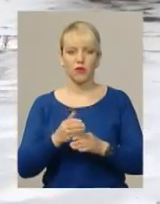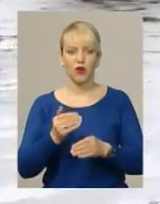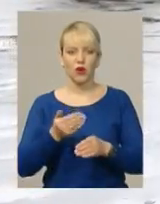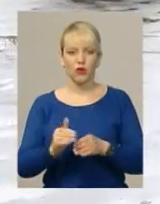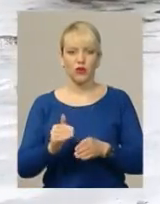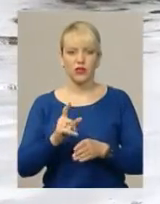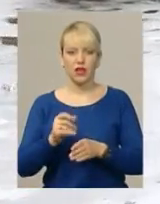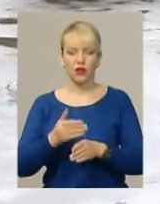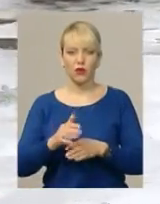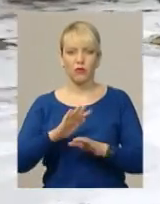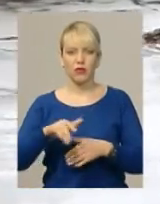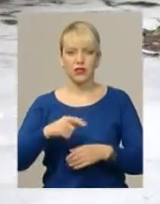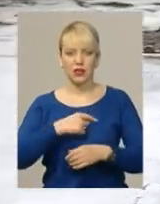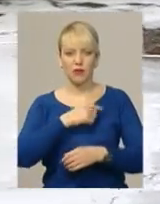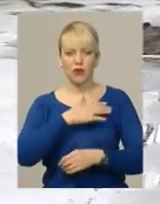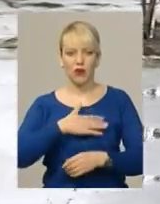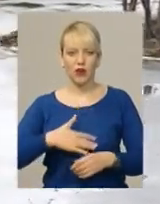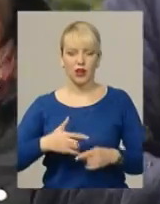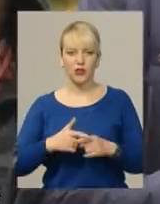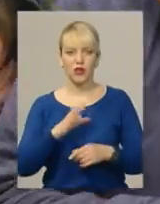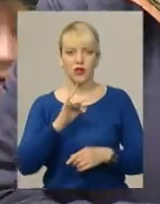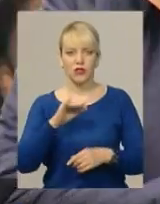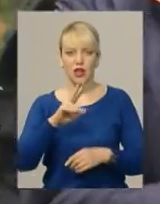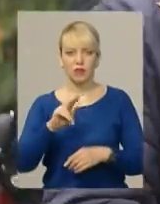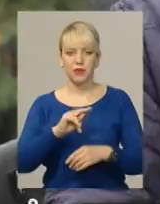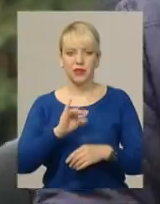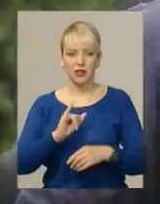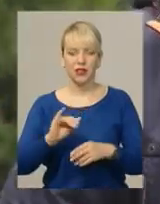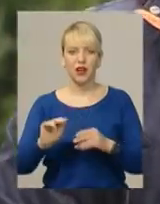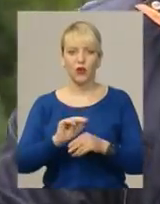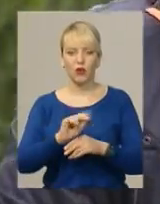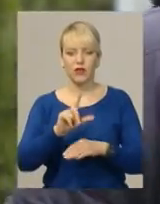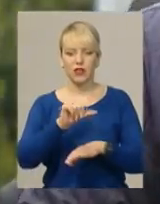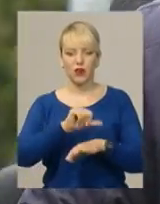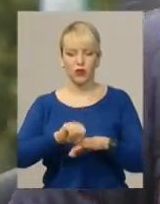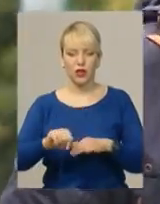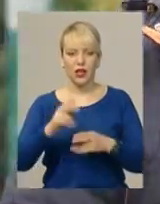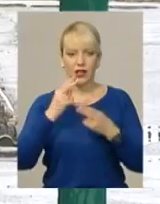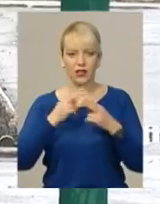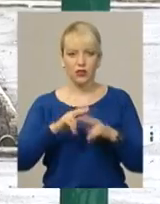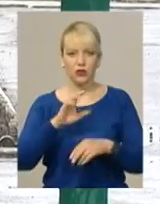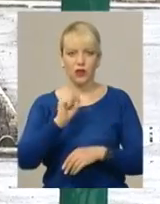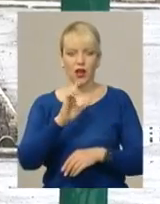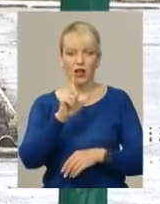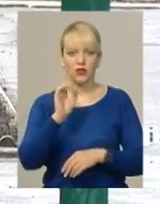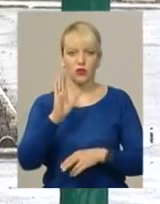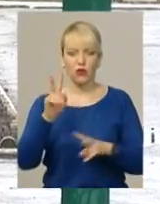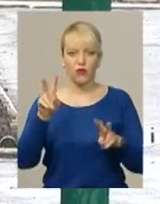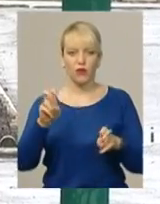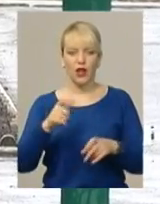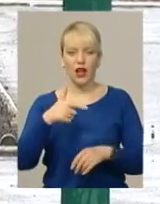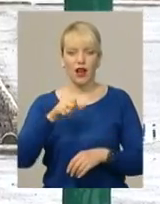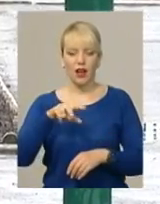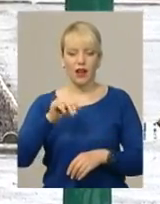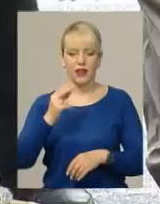Після поранення у серпні 2014-го лікувався за кордоном інструктор добровольчого батальйону АЗОВ Віталій Галіцин. Чоловік розповідає, в